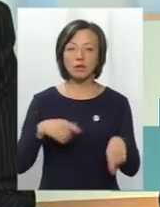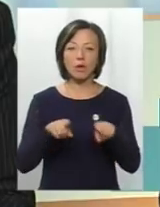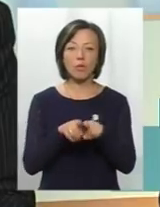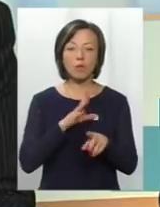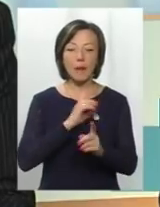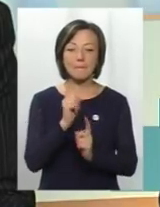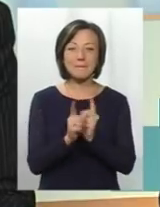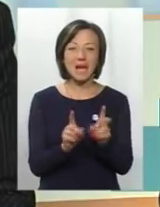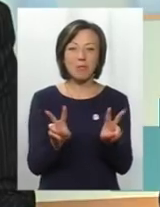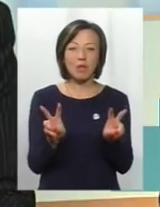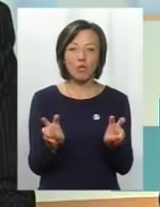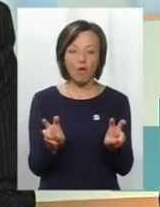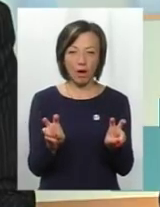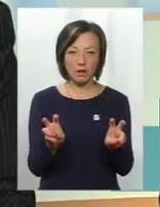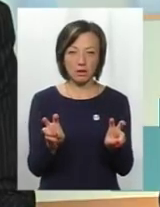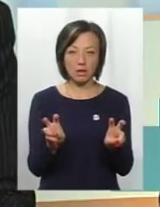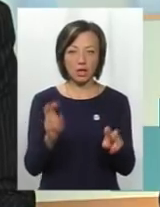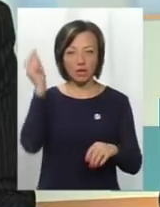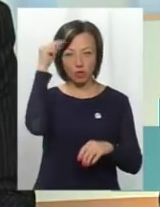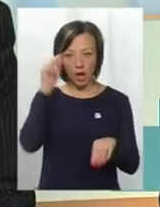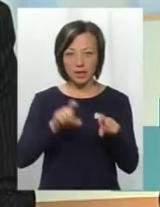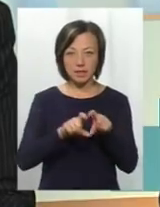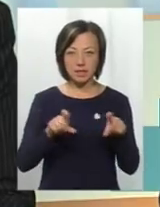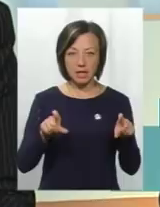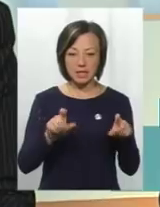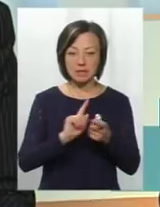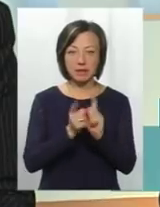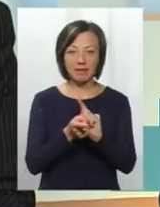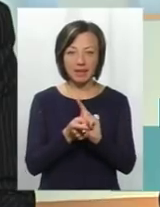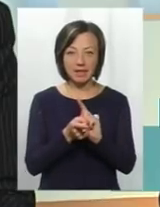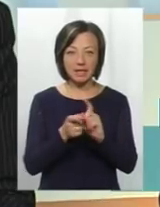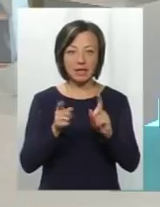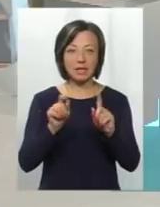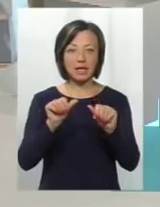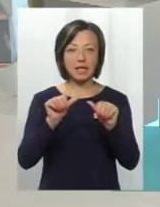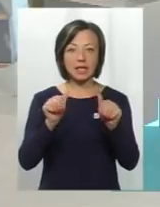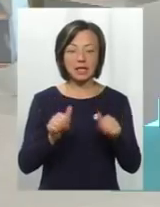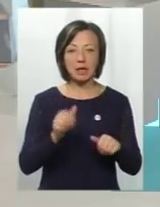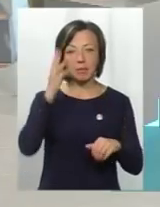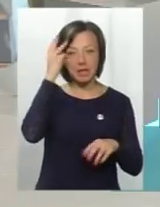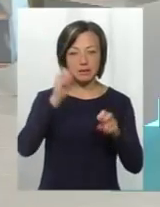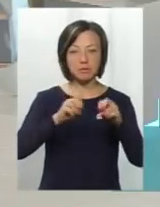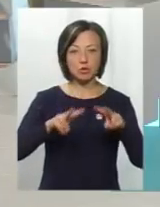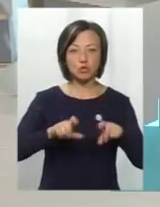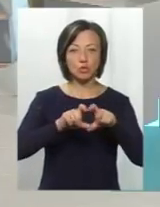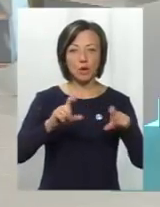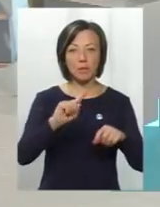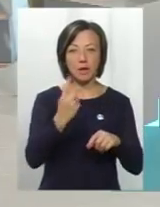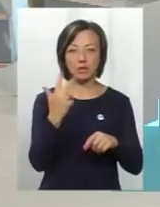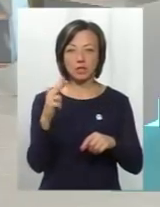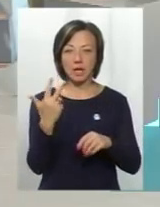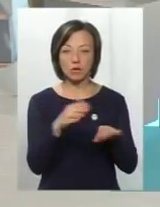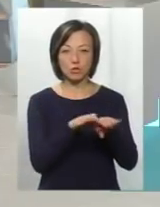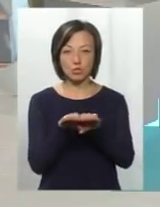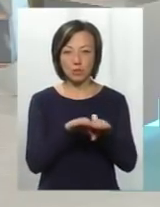переіменувати навчальний заклад і змінити тип Хмельницької спеціалізованої школи перших, третіх